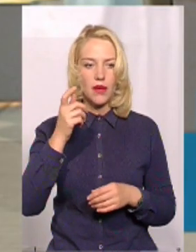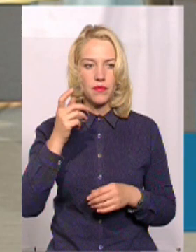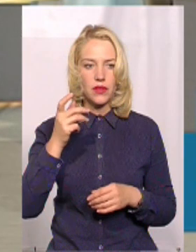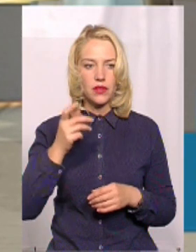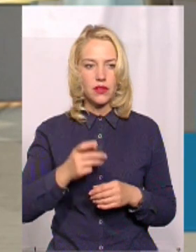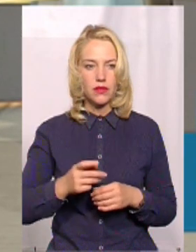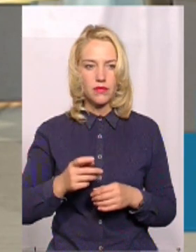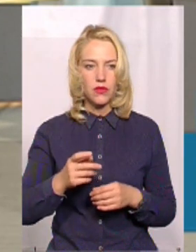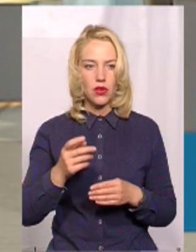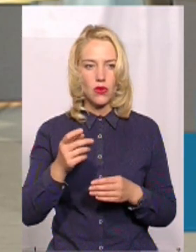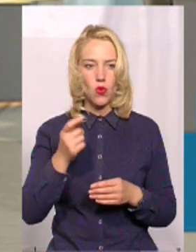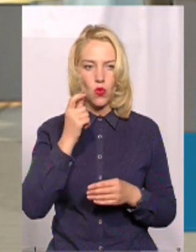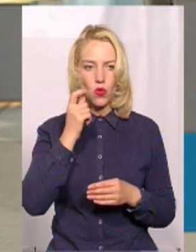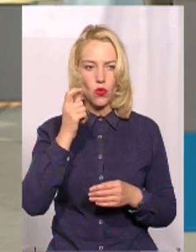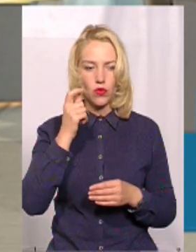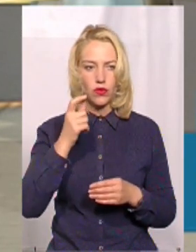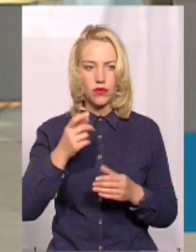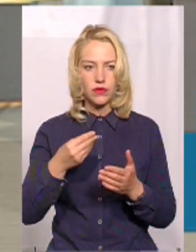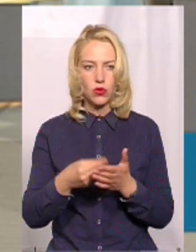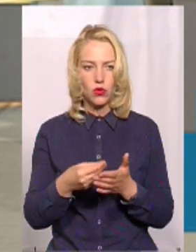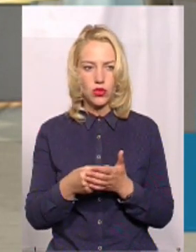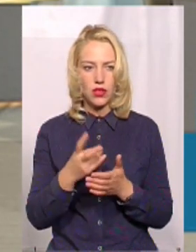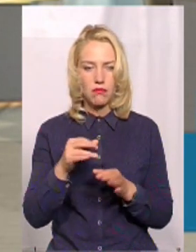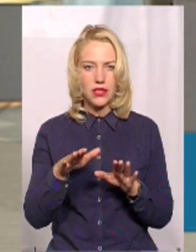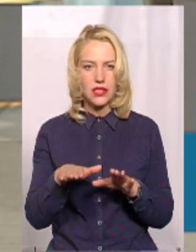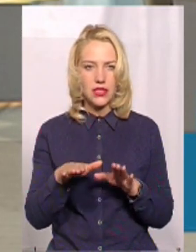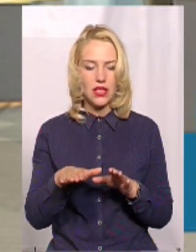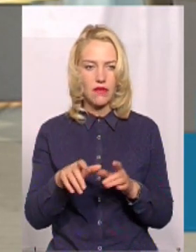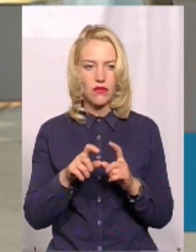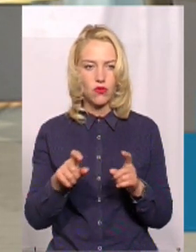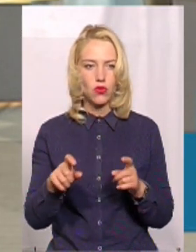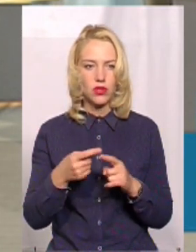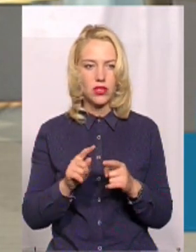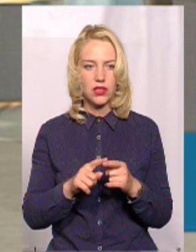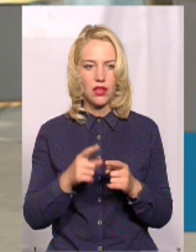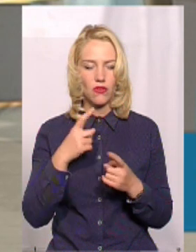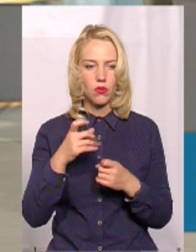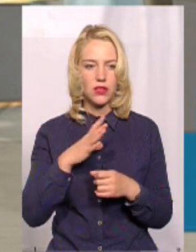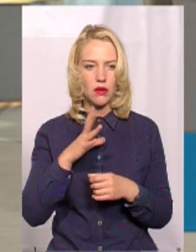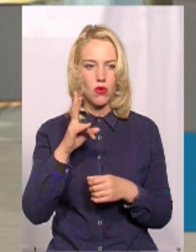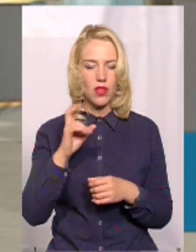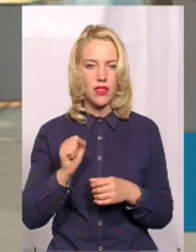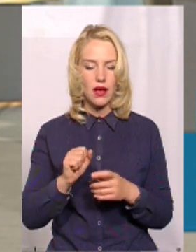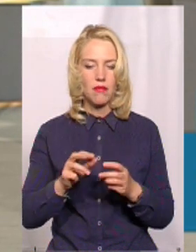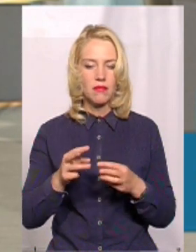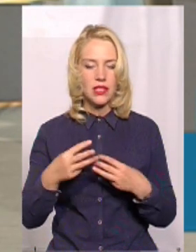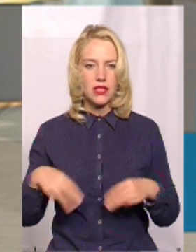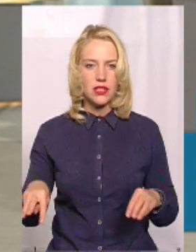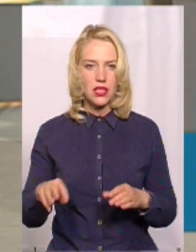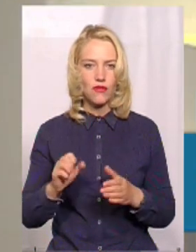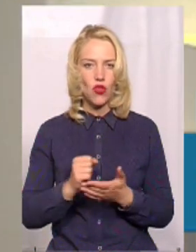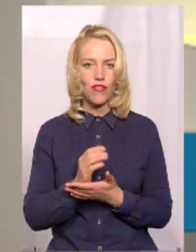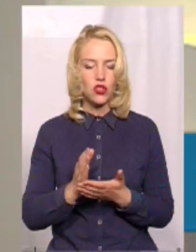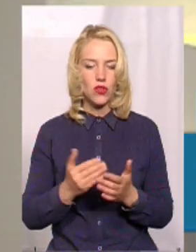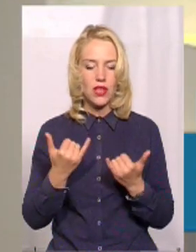кошти дорожнього фонду на місцеві дороги. Відповідна інформація була на сайті Міністерства інфраструктури. На сьогодні